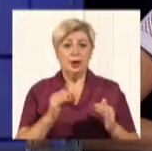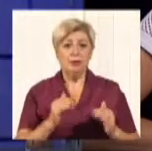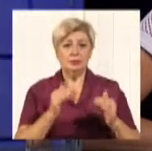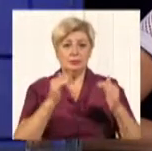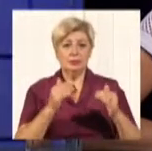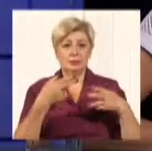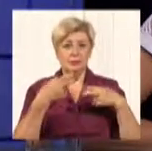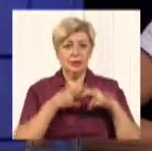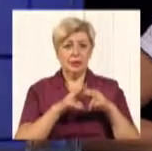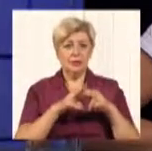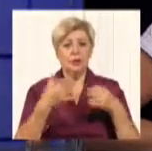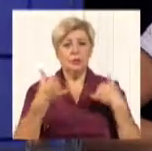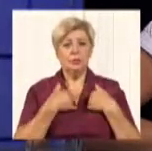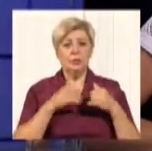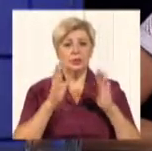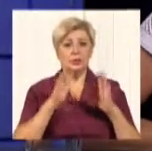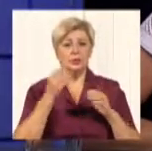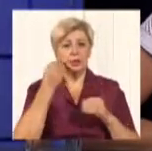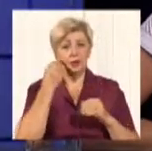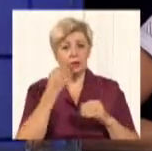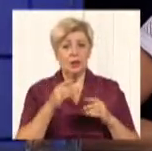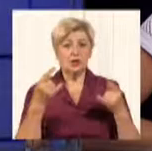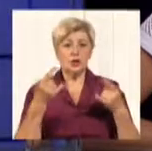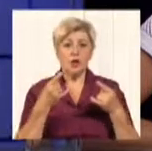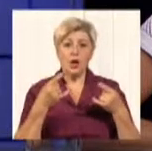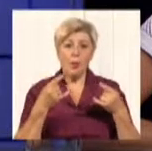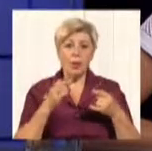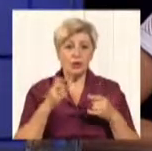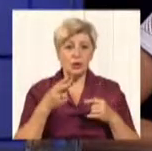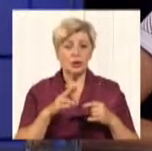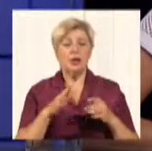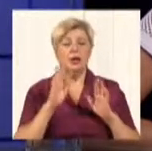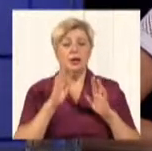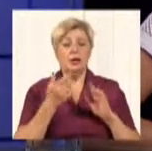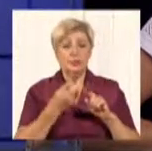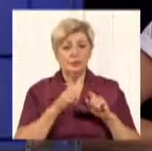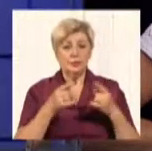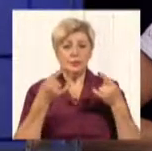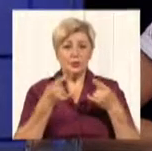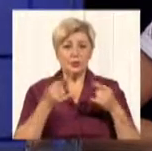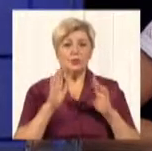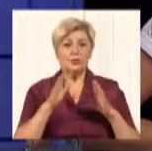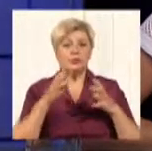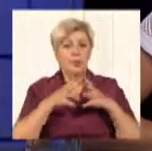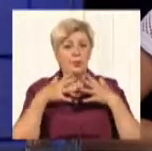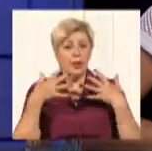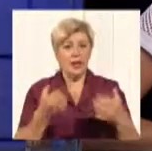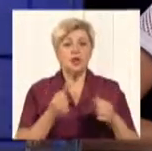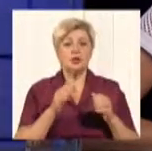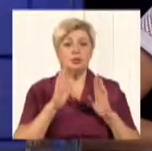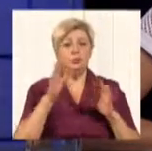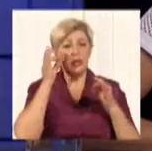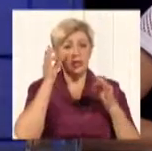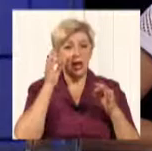що у нас буде краще телебачення, телебачення буде більше, телебачення буде якісніше, то я